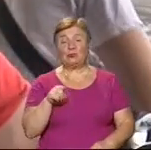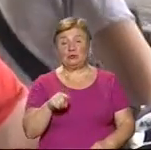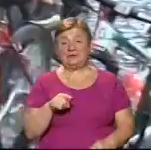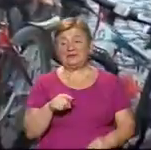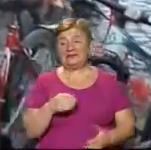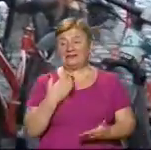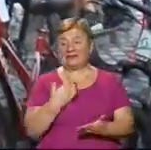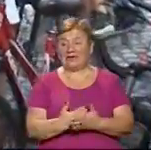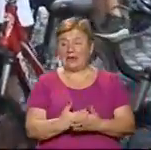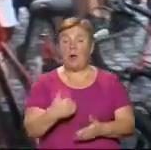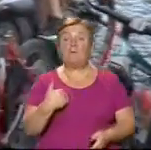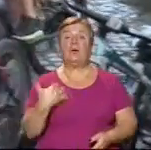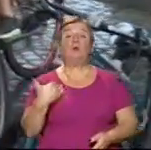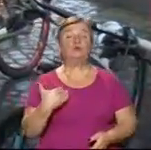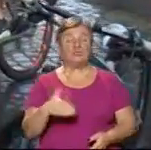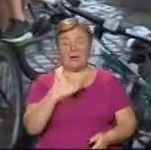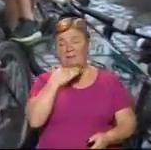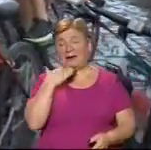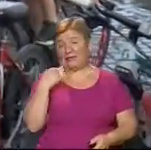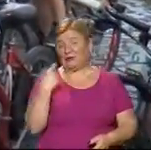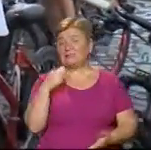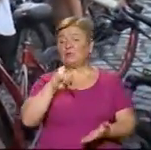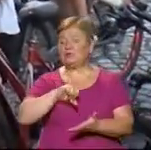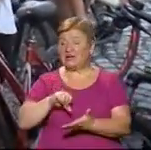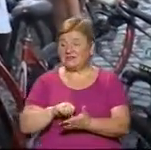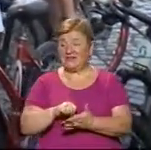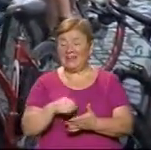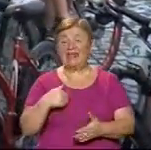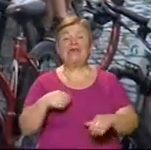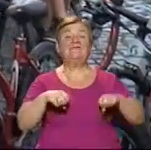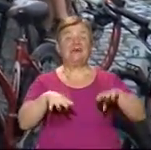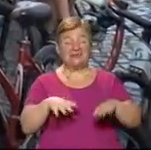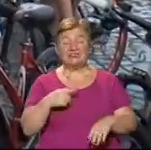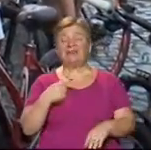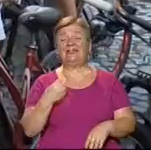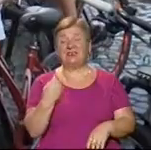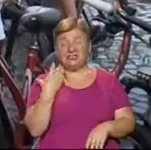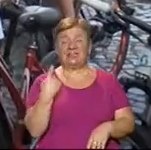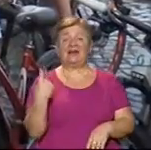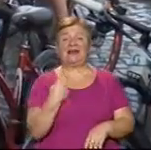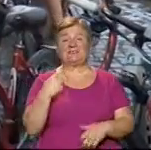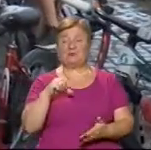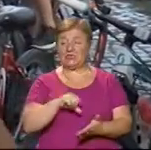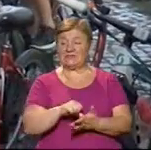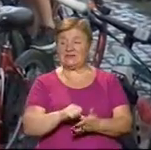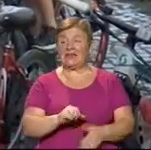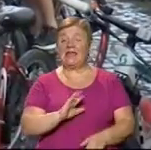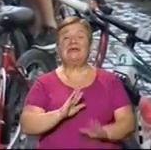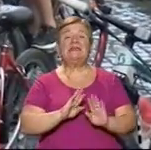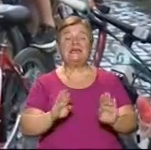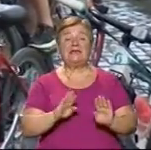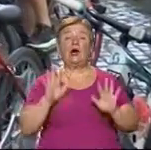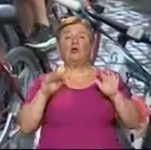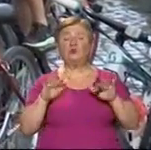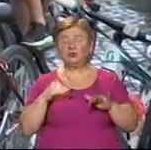колективний дух» «Ми вже участвували не одного разу, нам сподобалося, тому вирішили ще раз проїхатися» «Дощ на лякавці» «Ні-ні-ні,